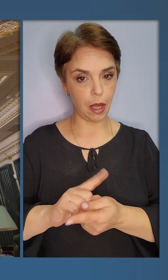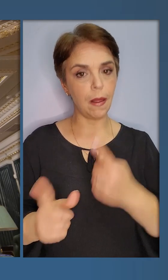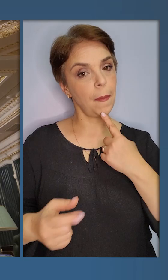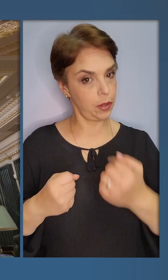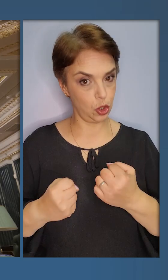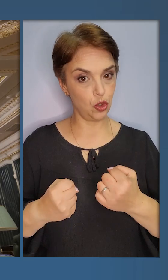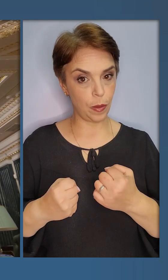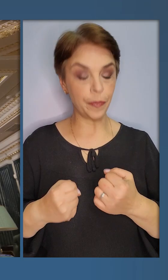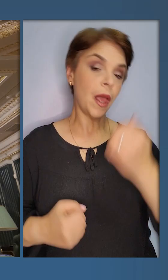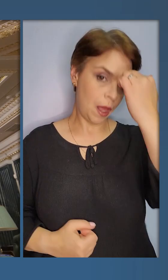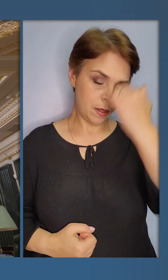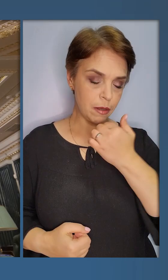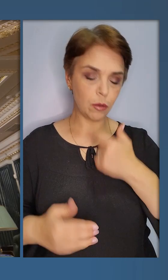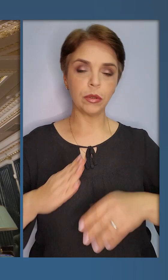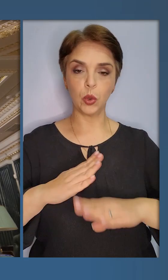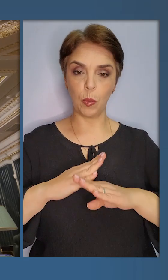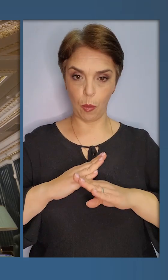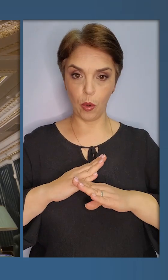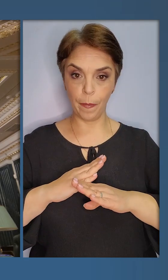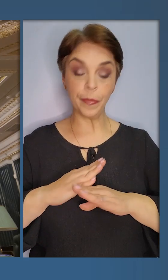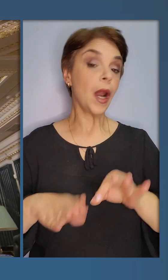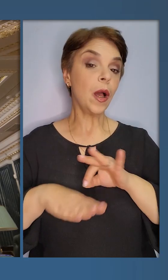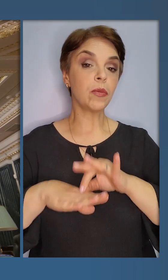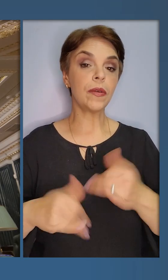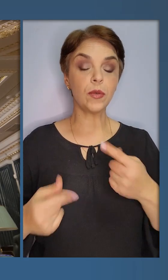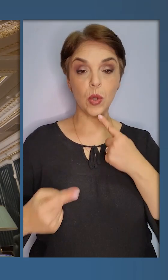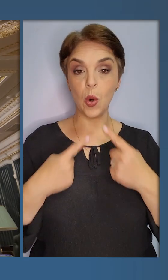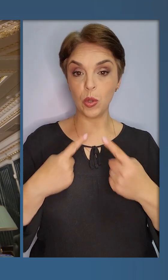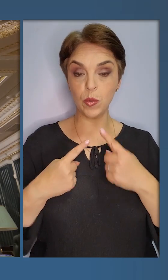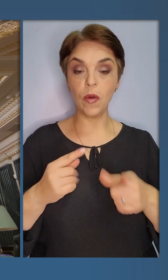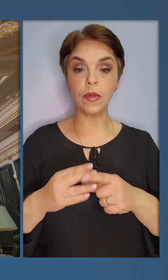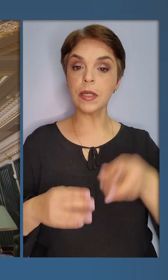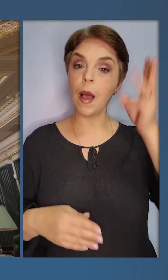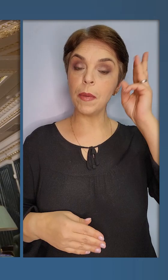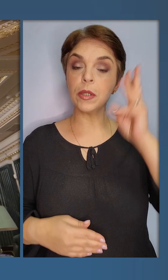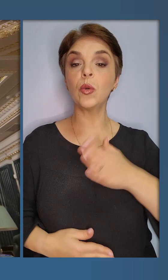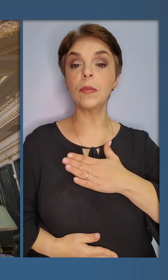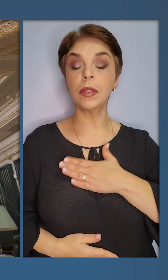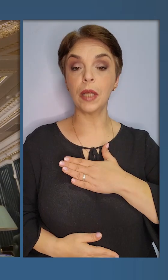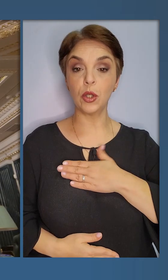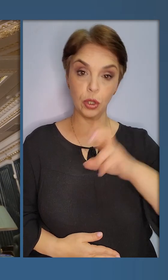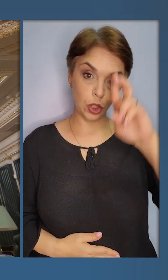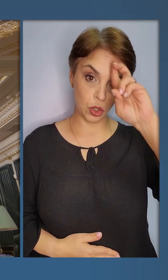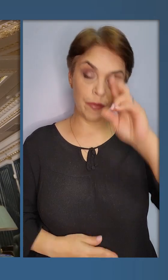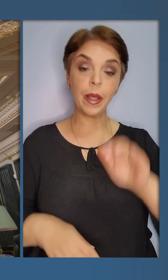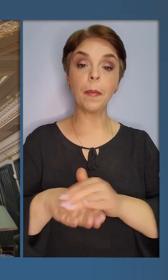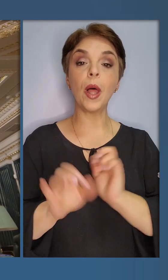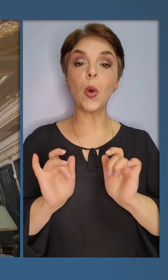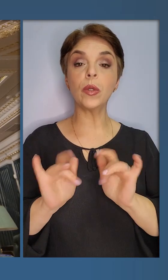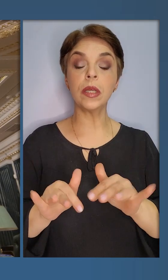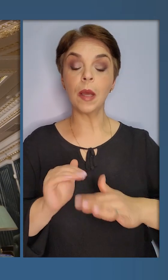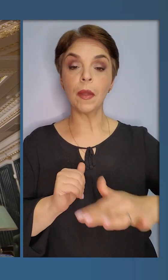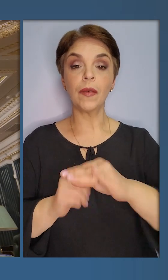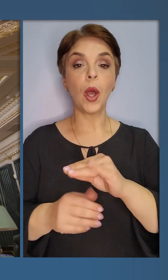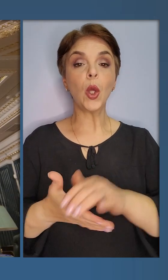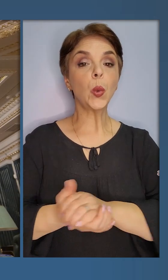міцніше. Дякую за допомогу. Провів сьогодні розмову з амбасадорами нашої державної благодійної